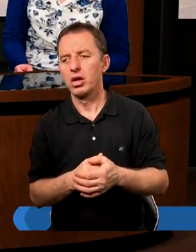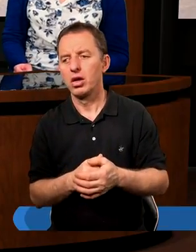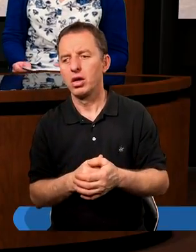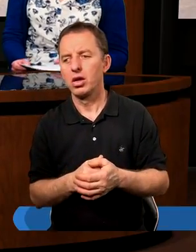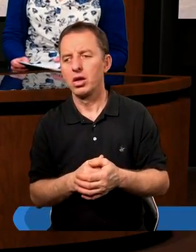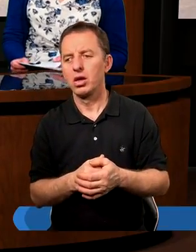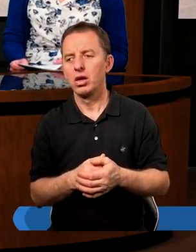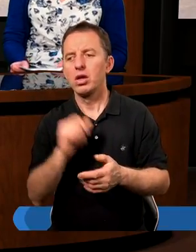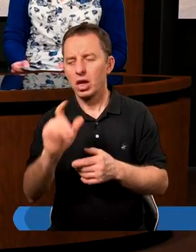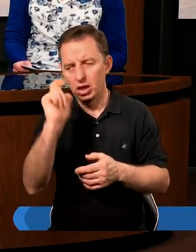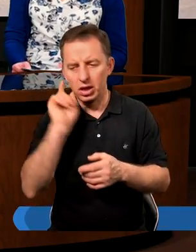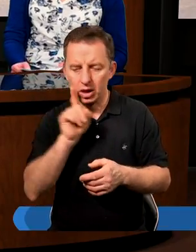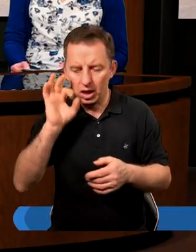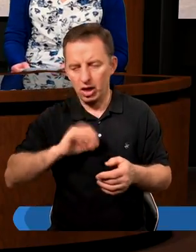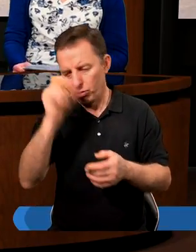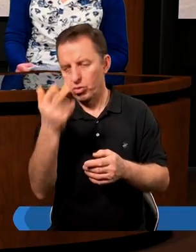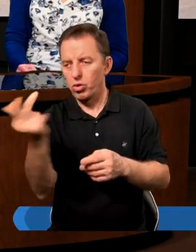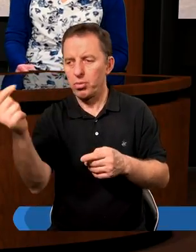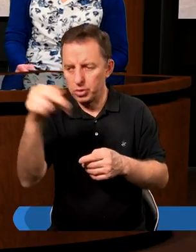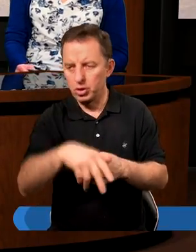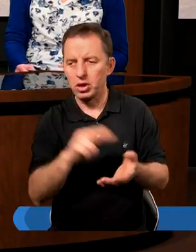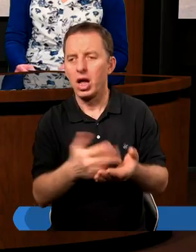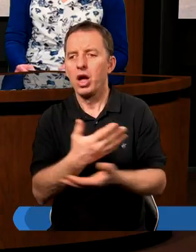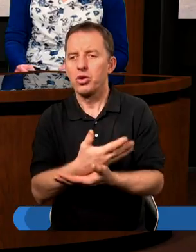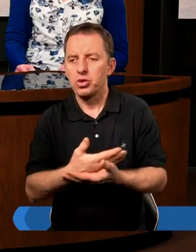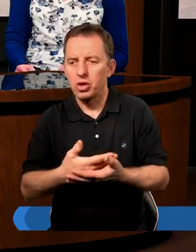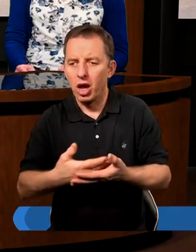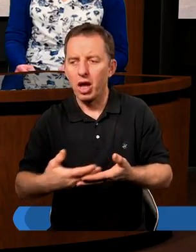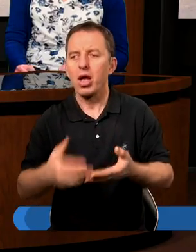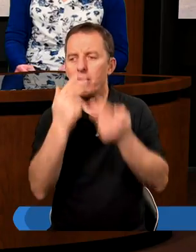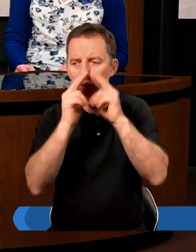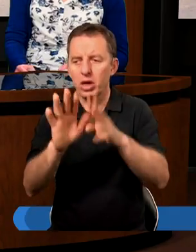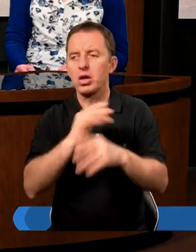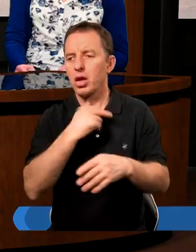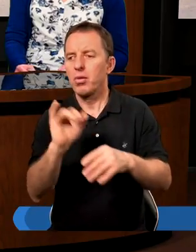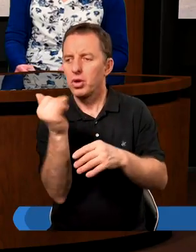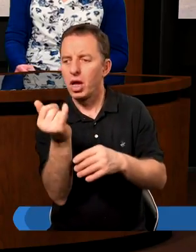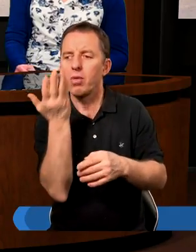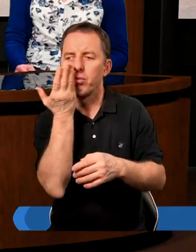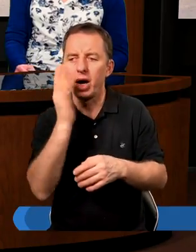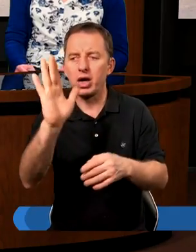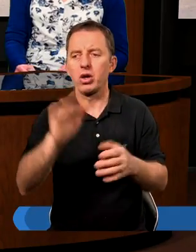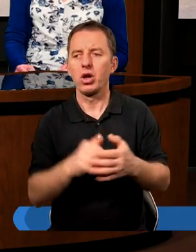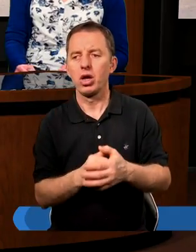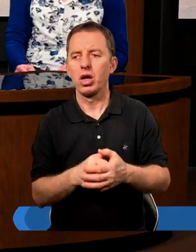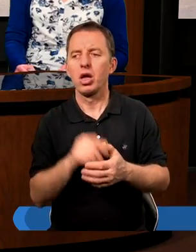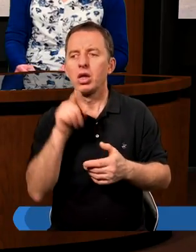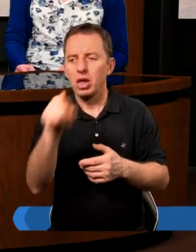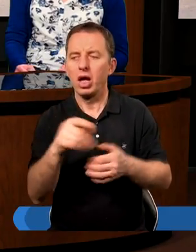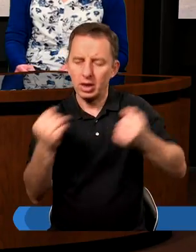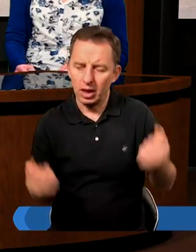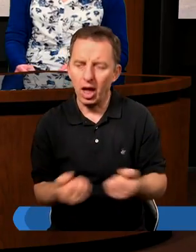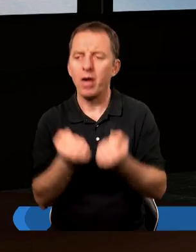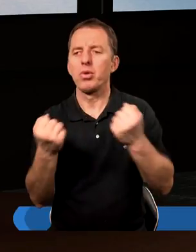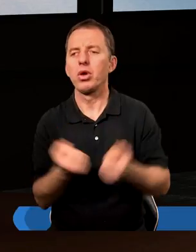Chrystus jako Syn Człowiec, ten, który przyszedł na ziemię, pokazuje nam, jak bardzo zabiega